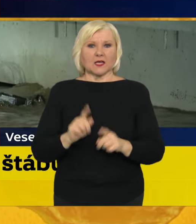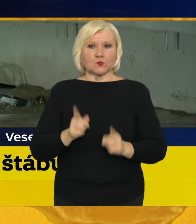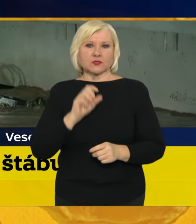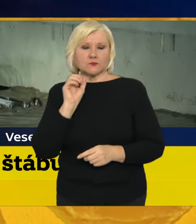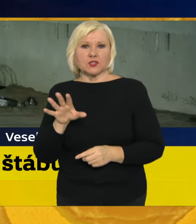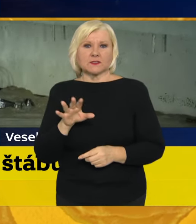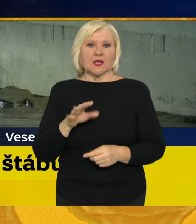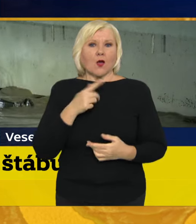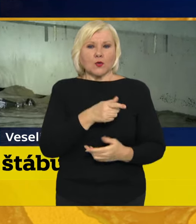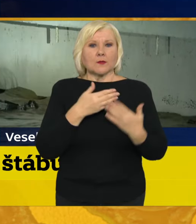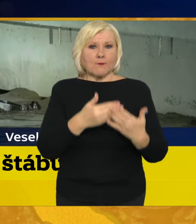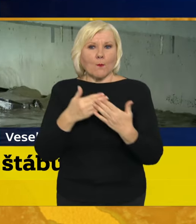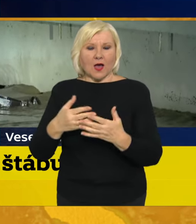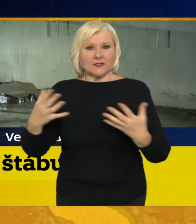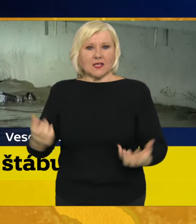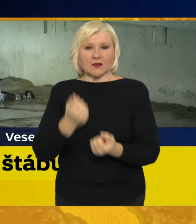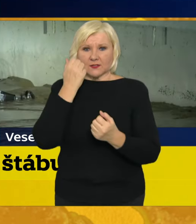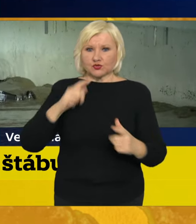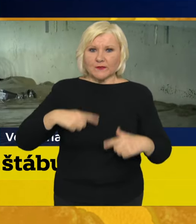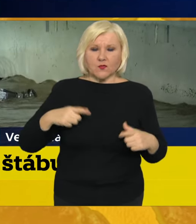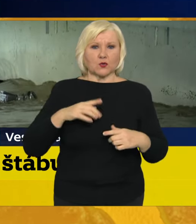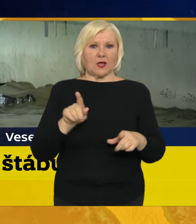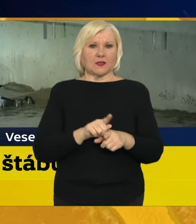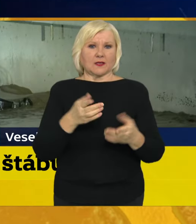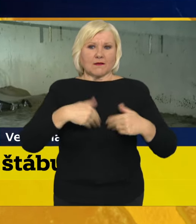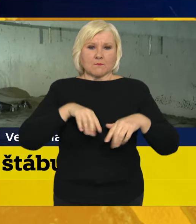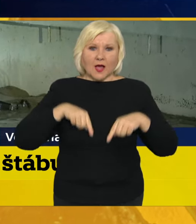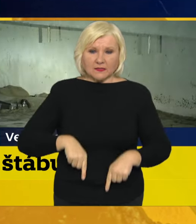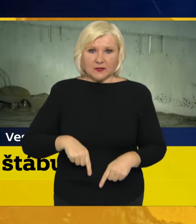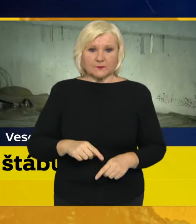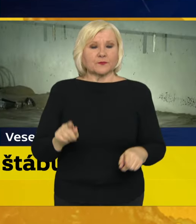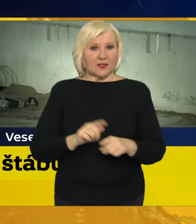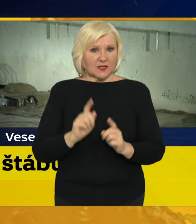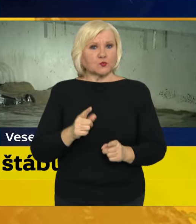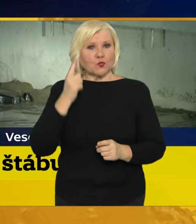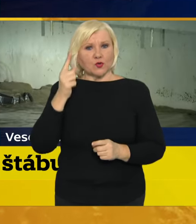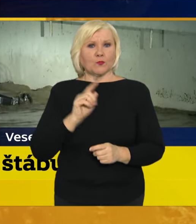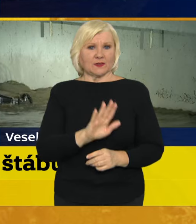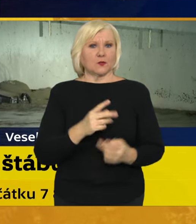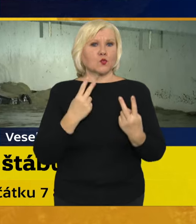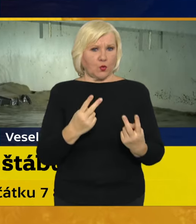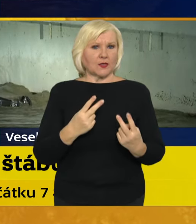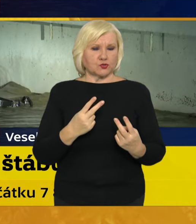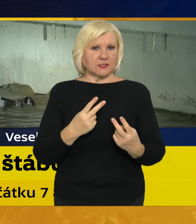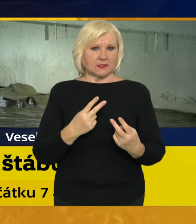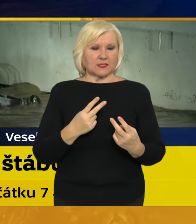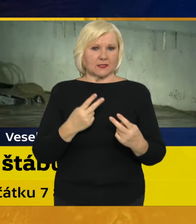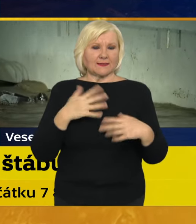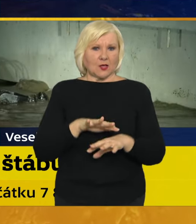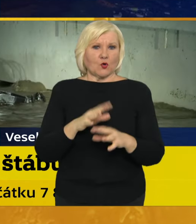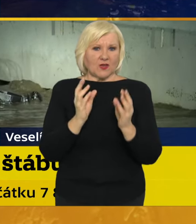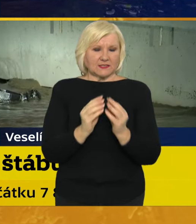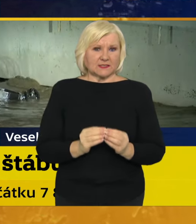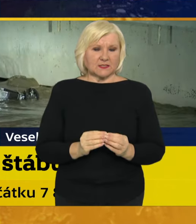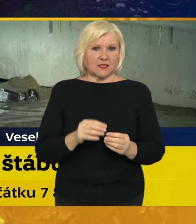podílili na záchraně lidských životů a jejich majetku a je důležité si uvědomit jejich význam a je důležité si uvědomit i v jakých podmínkách pracovali.